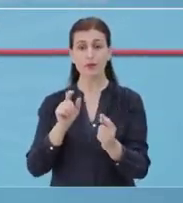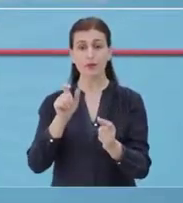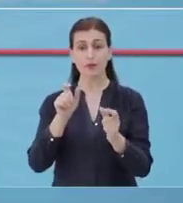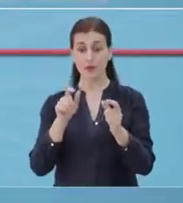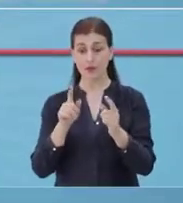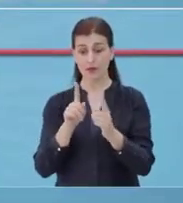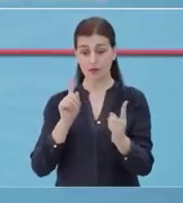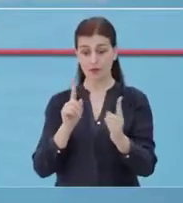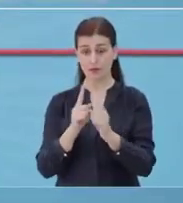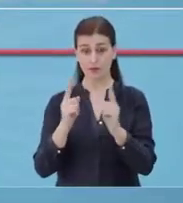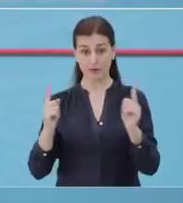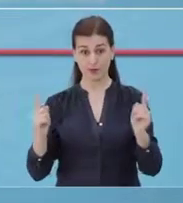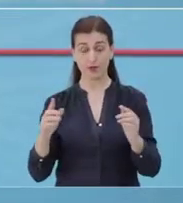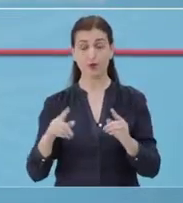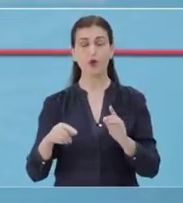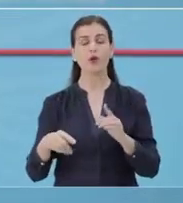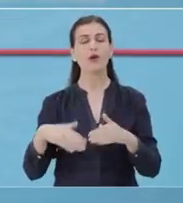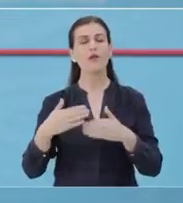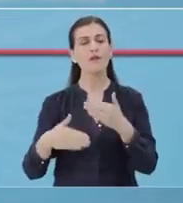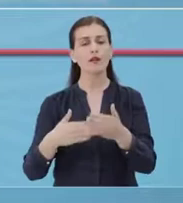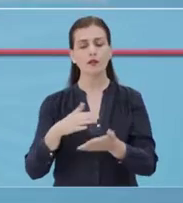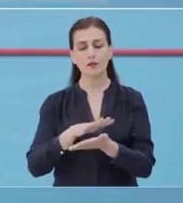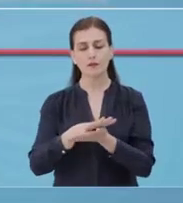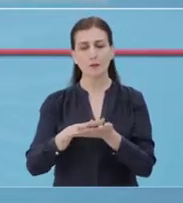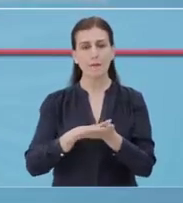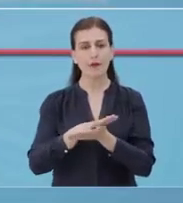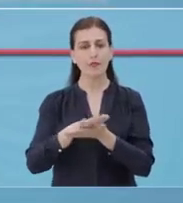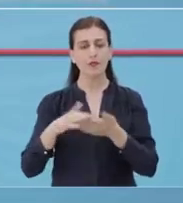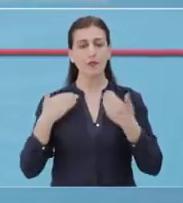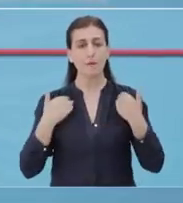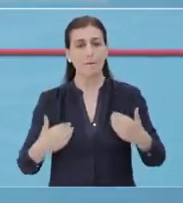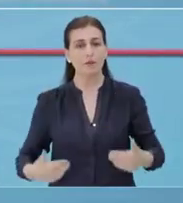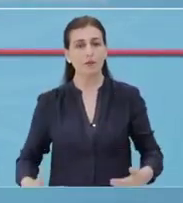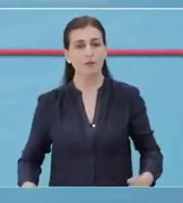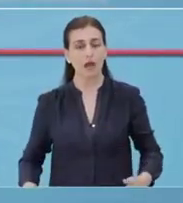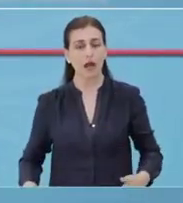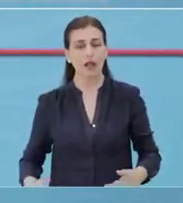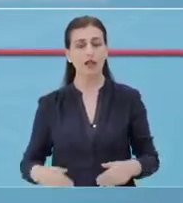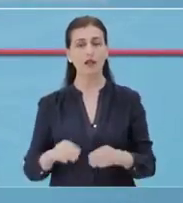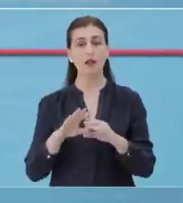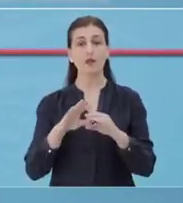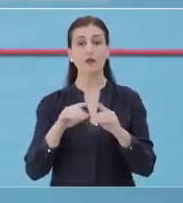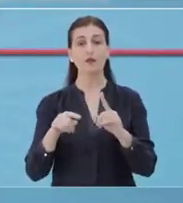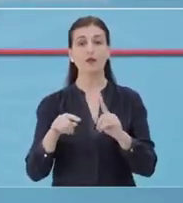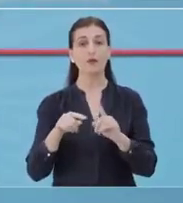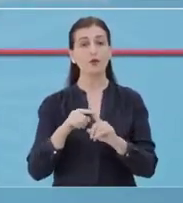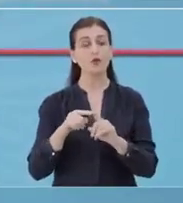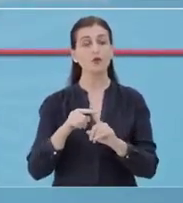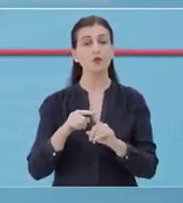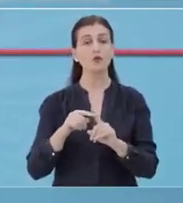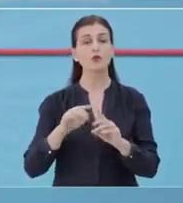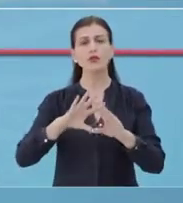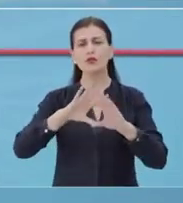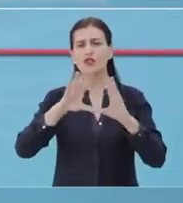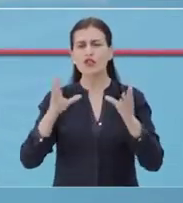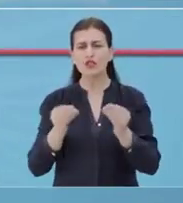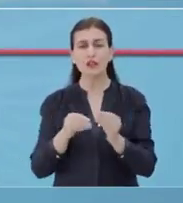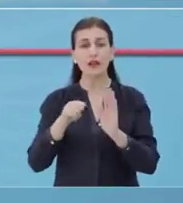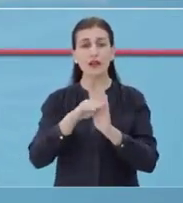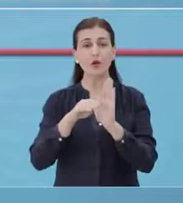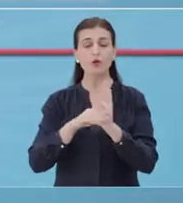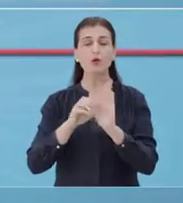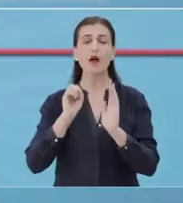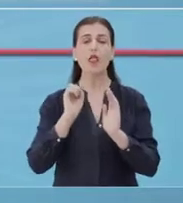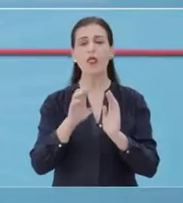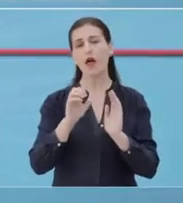distancën e voshë me së njëri tjetrit, por të vazhdojnë të respektojnë masat e igjenës personale dhe një kosisht të gjitha të